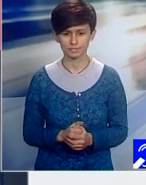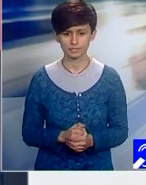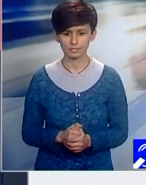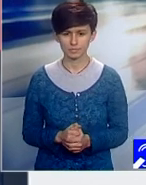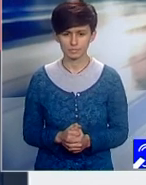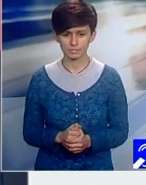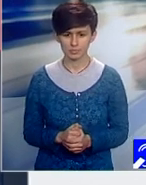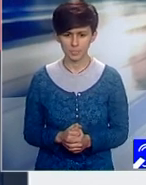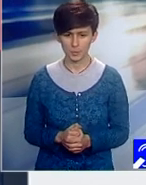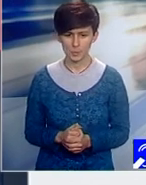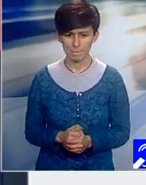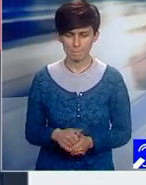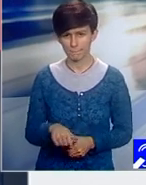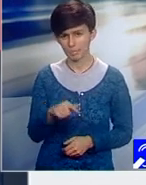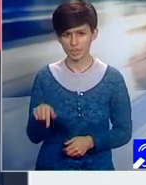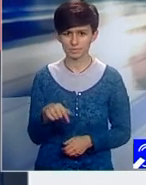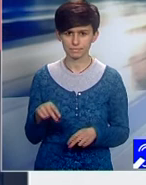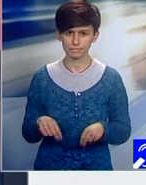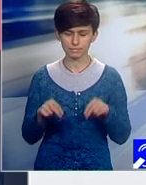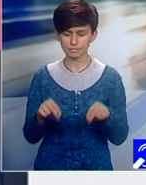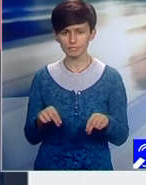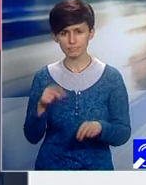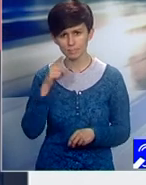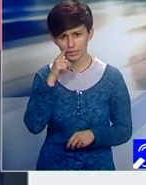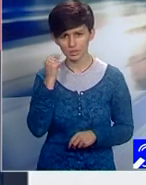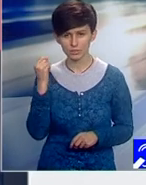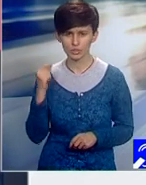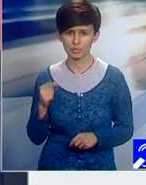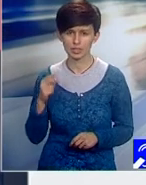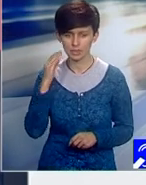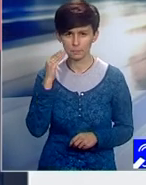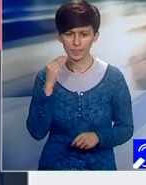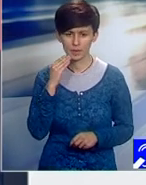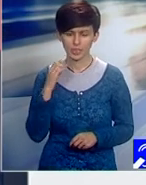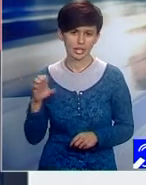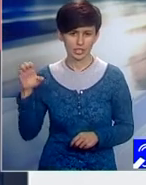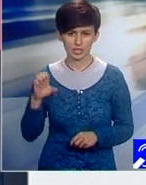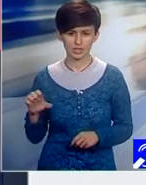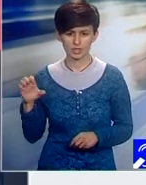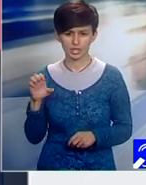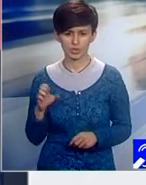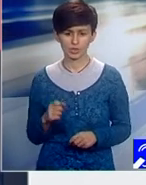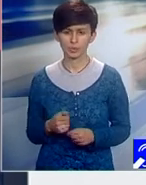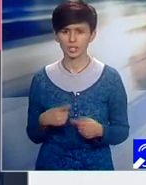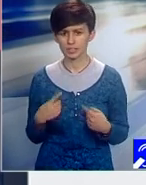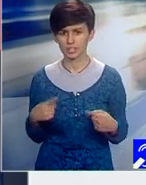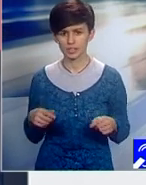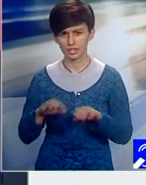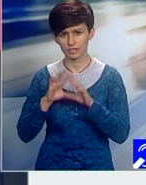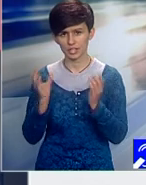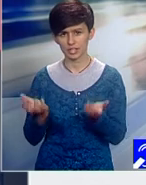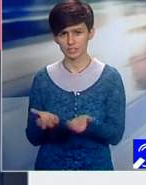mari. Am adus oameni din state, din Europa, de pe diverse continente,